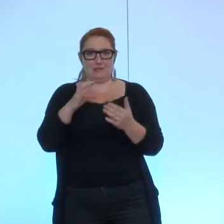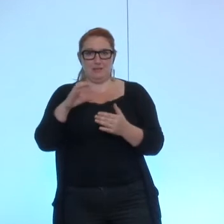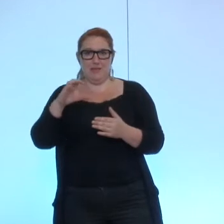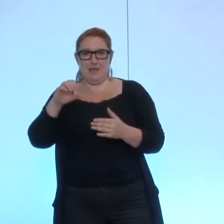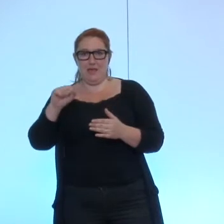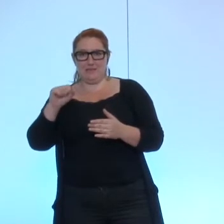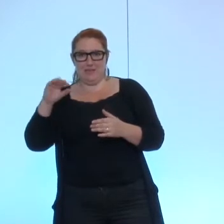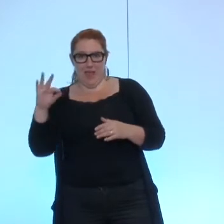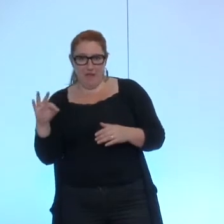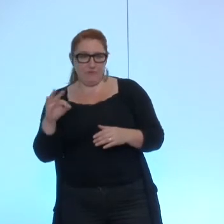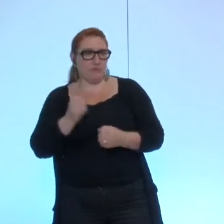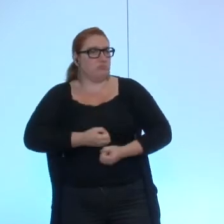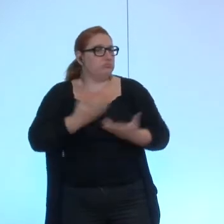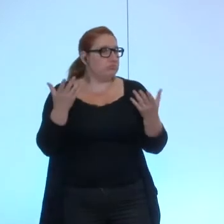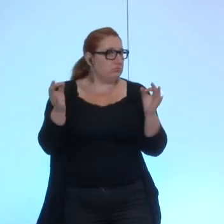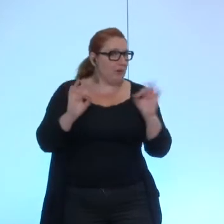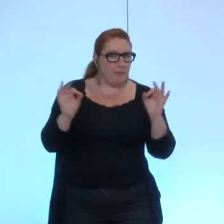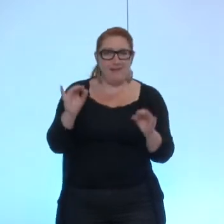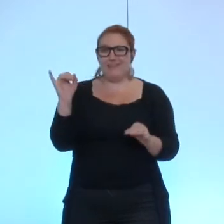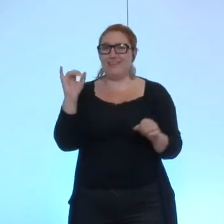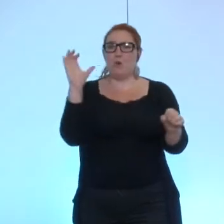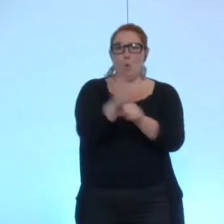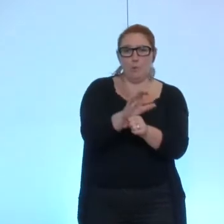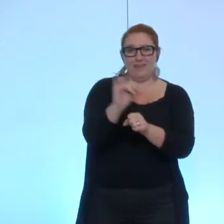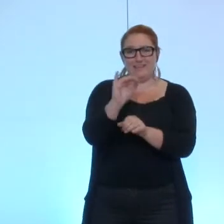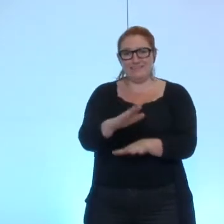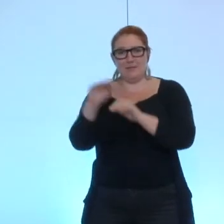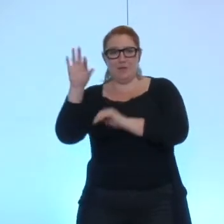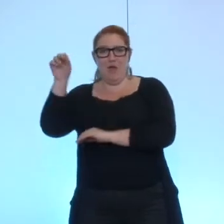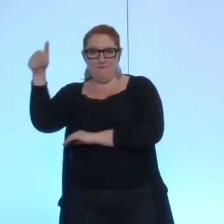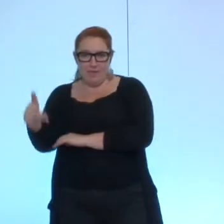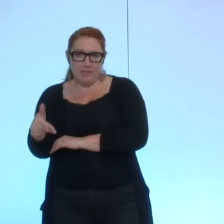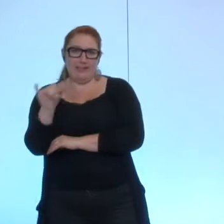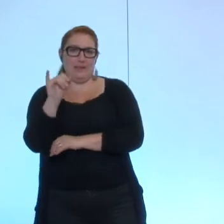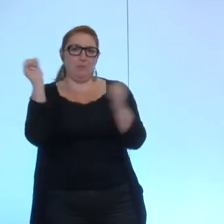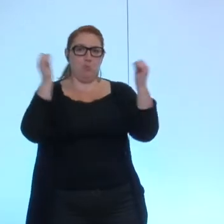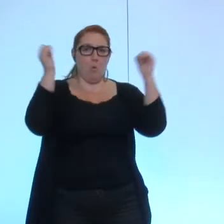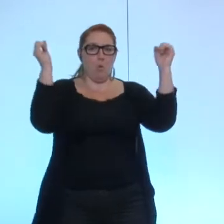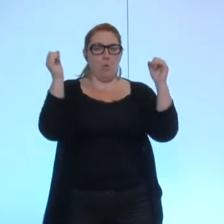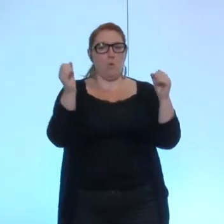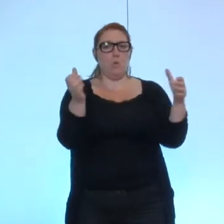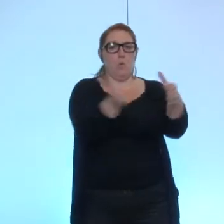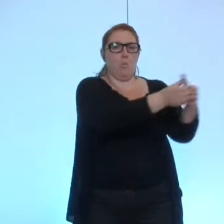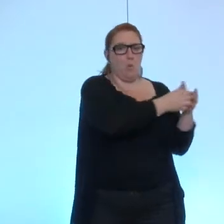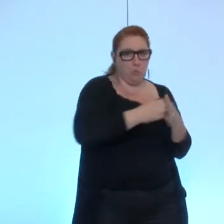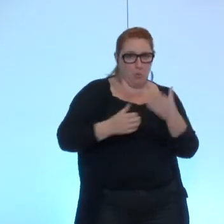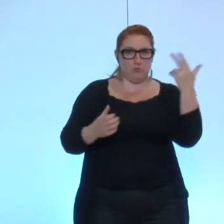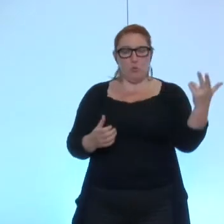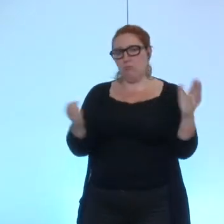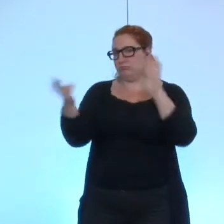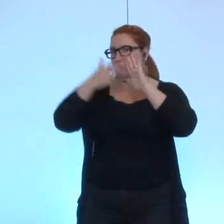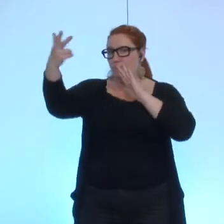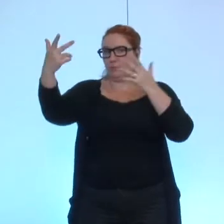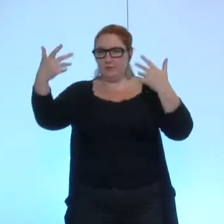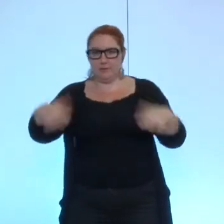non qui est contre qui s'abstient le fond national qui est pour et trois autres groupes cette délibération